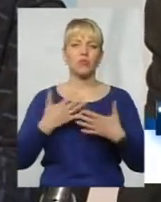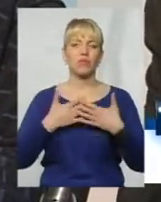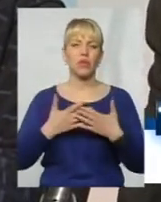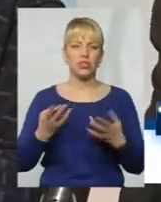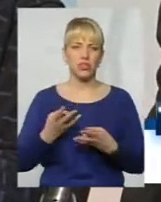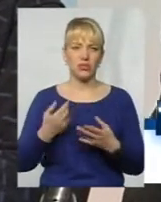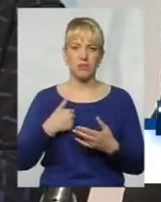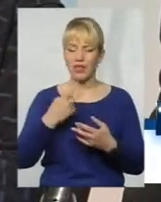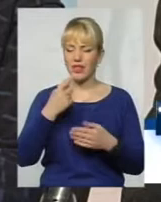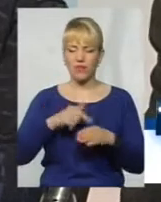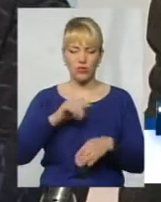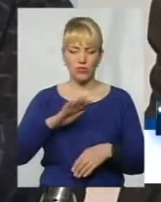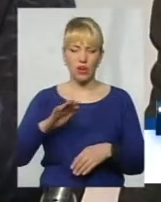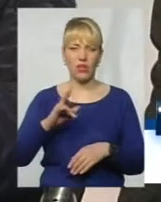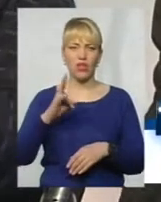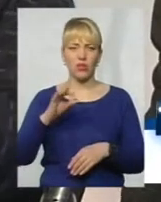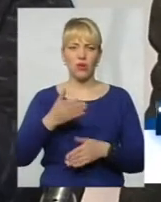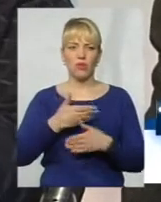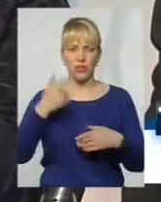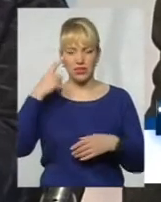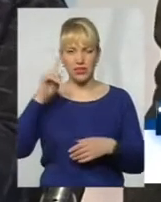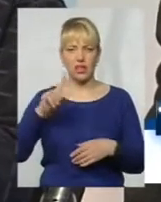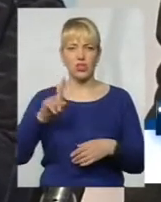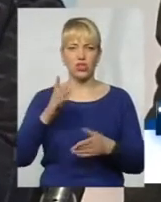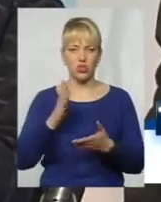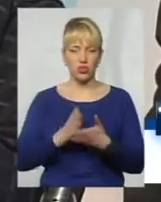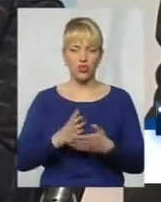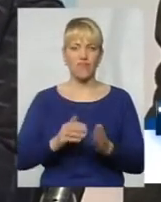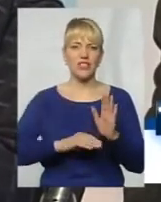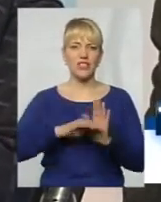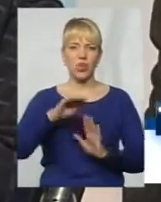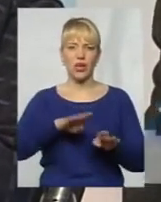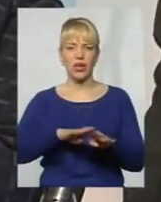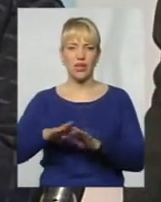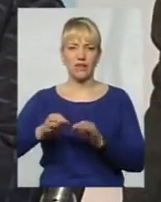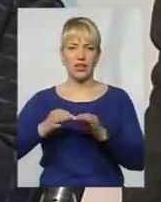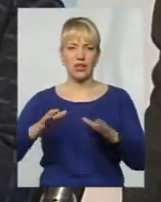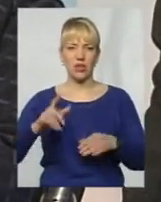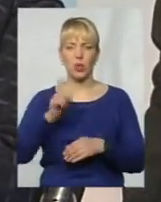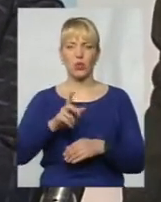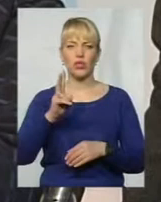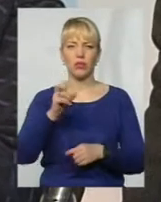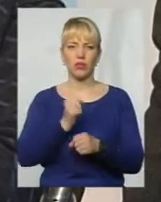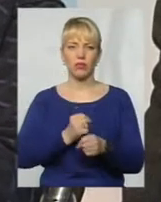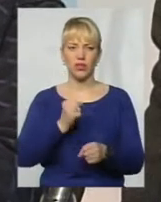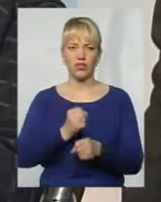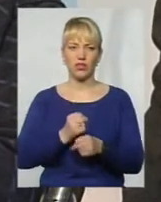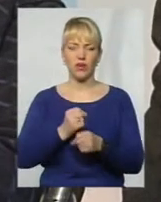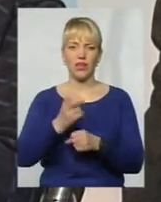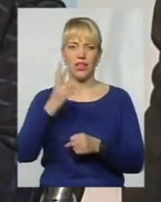Ми його не бачили, не відчували, але ми знали, кругом високий рівень радіації. І ці хлопці, які працювали безпосередньо на